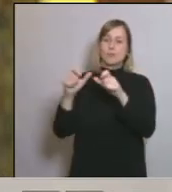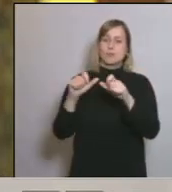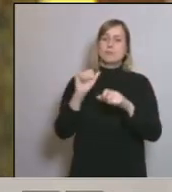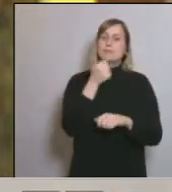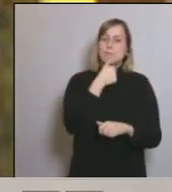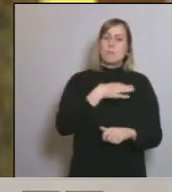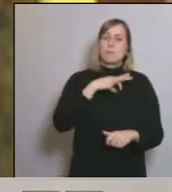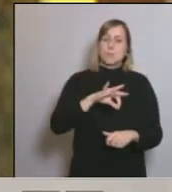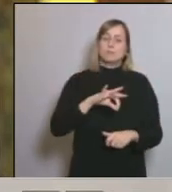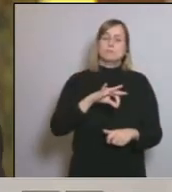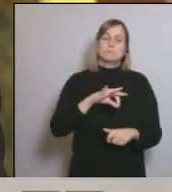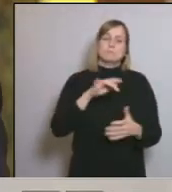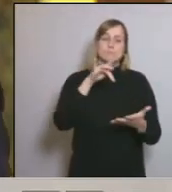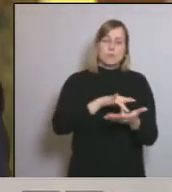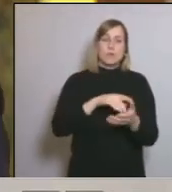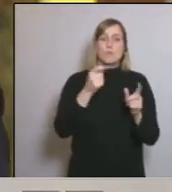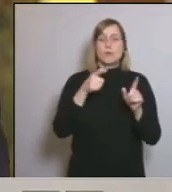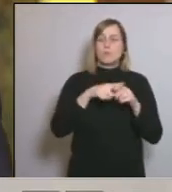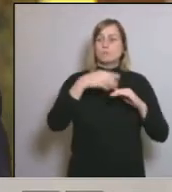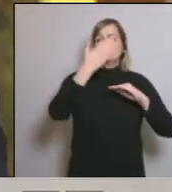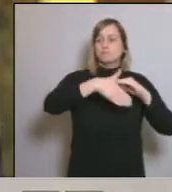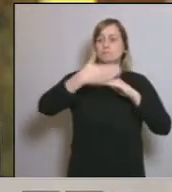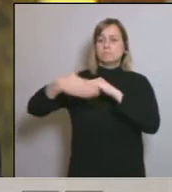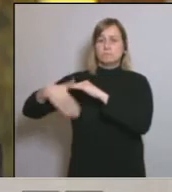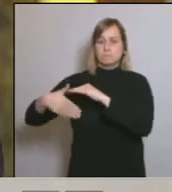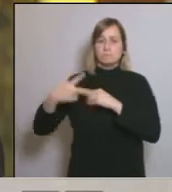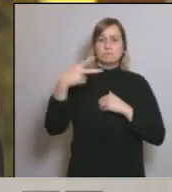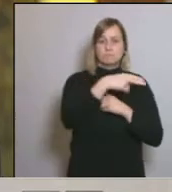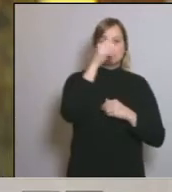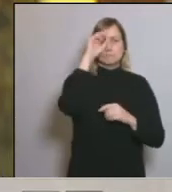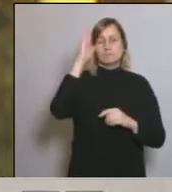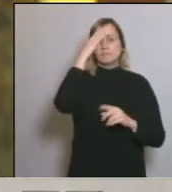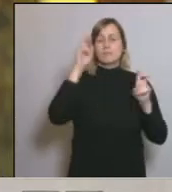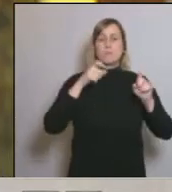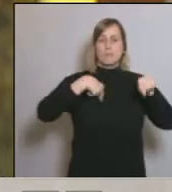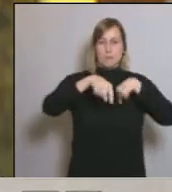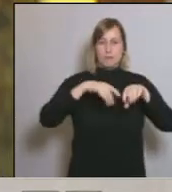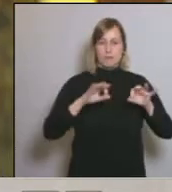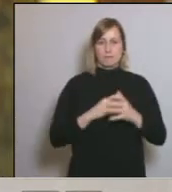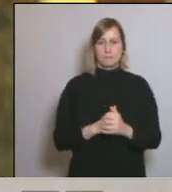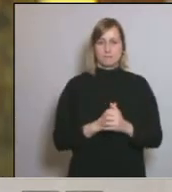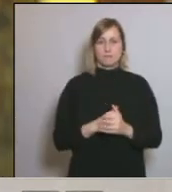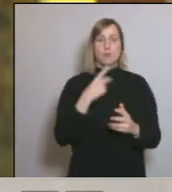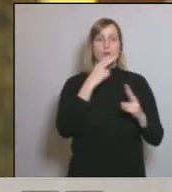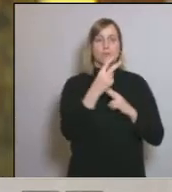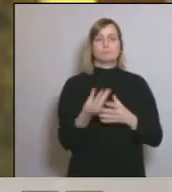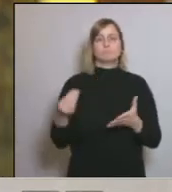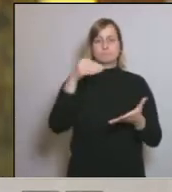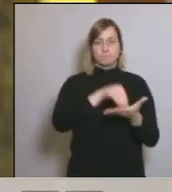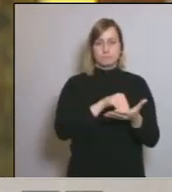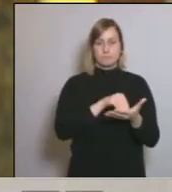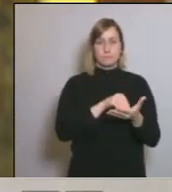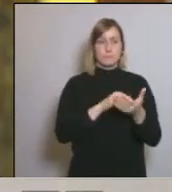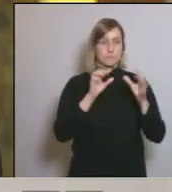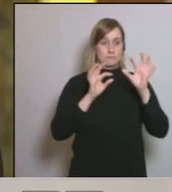podrien tenir una sèrie de restriccions, especialment en temes de mobilitat. Però insisteixo, les nostres mesures, les